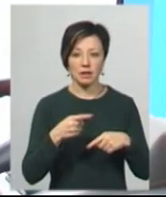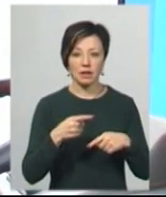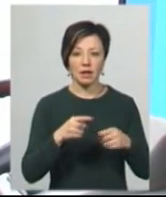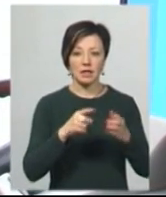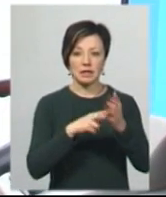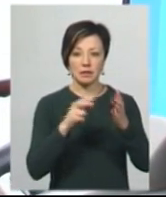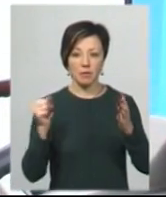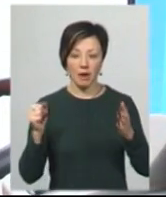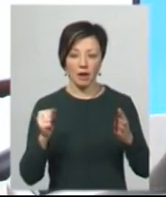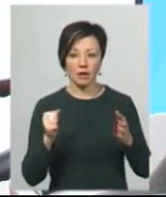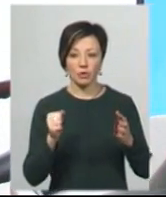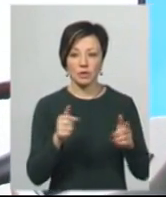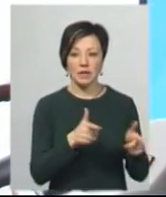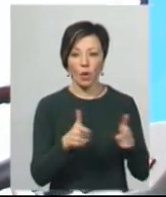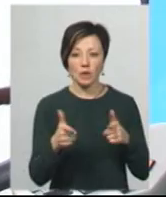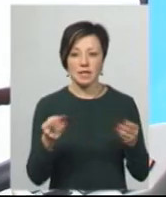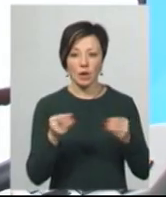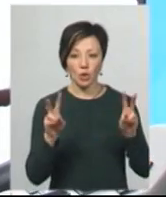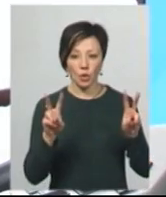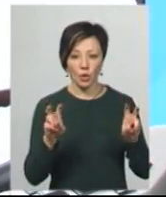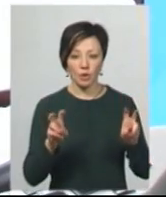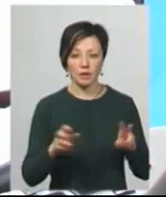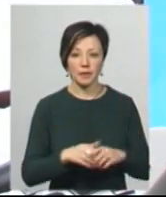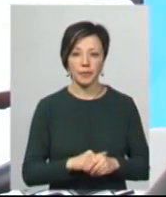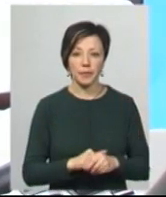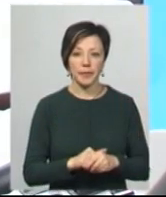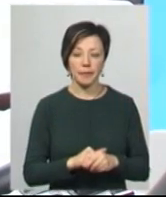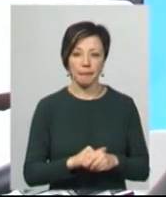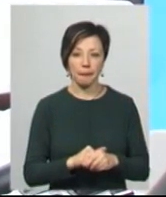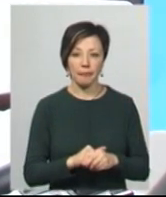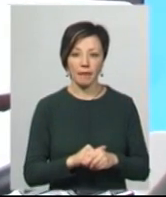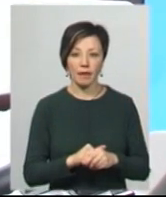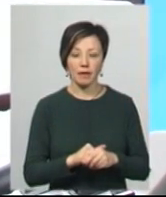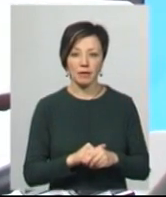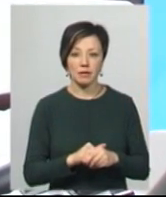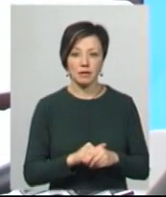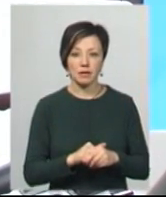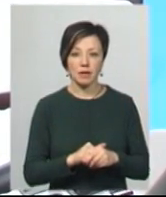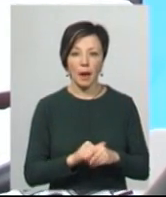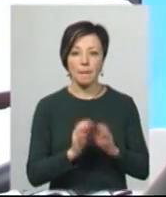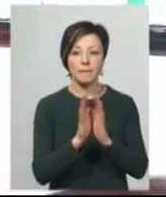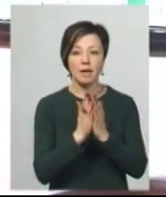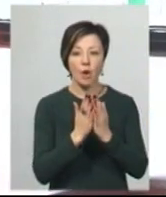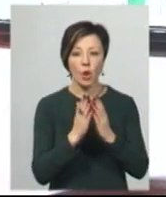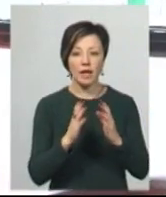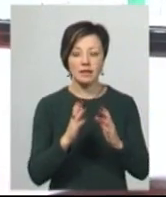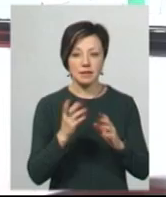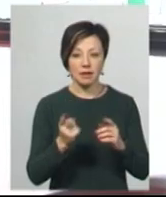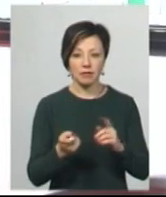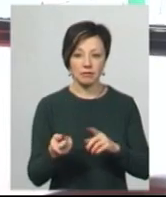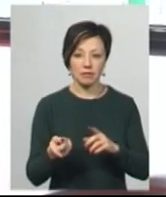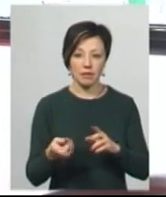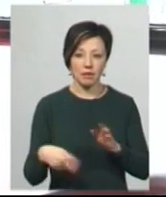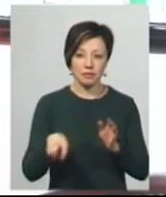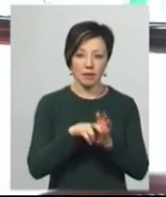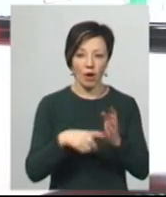за от зерно. Зняв вже, і на рід, цьому, на бібліотеті вже ставлю назад. Незручно виходити